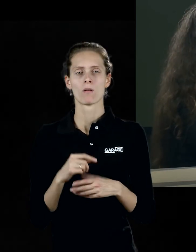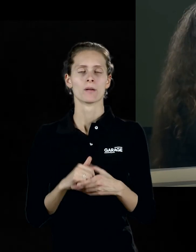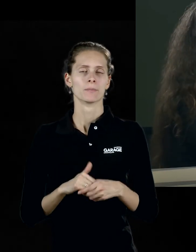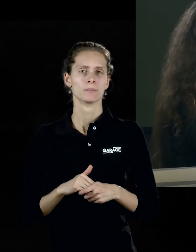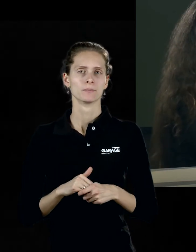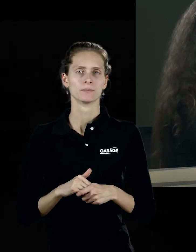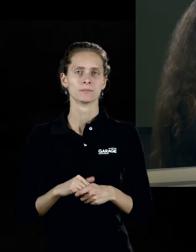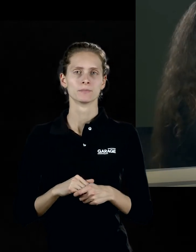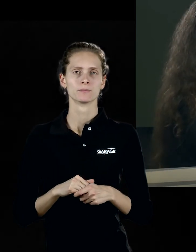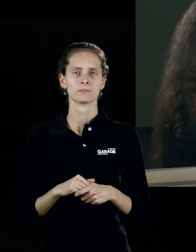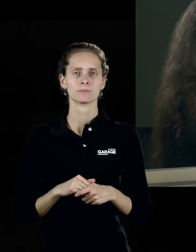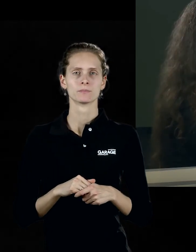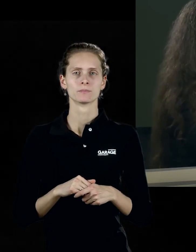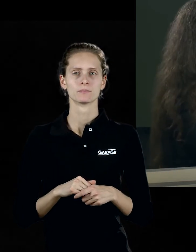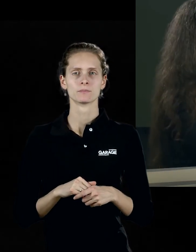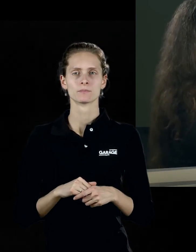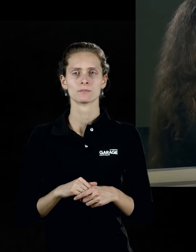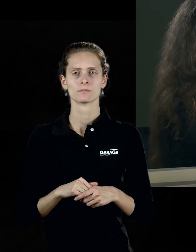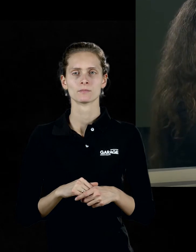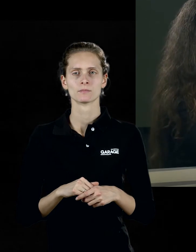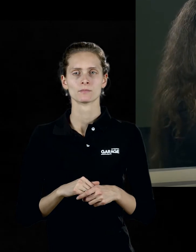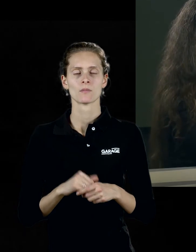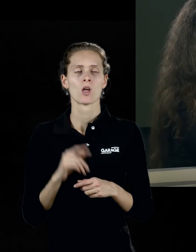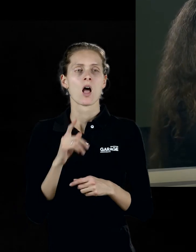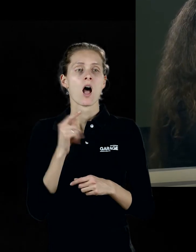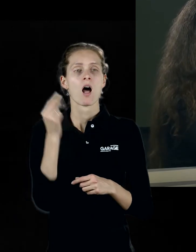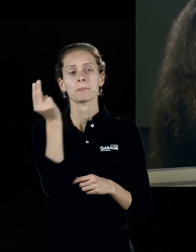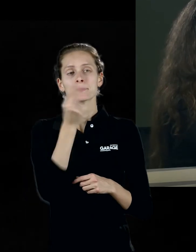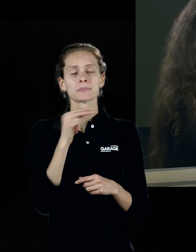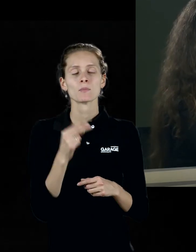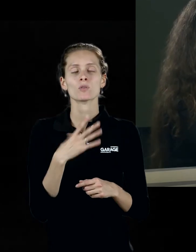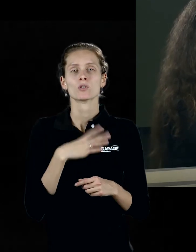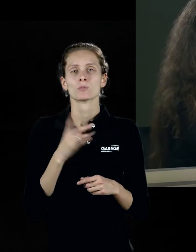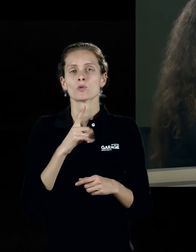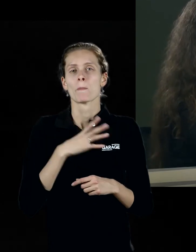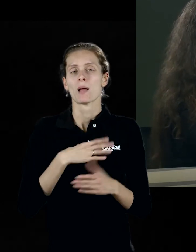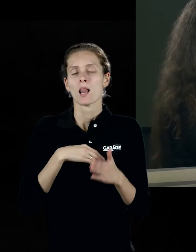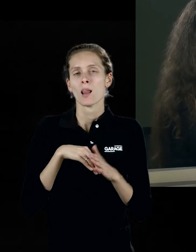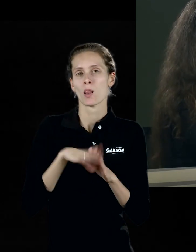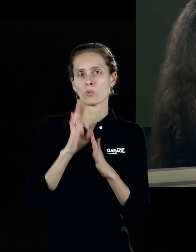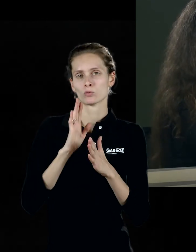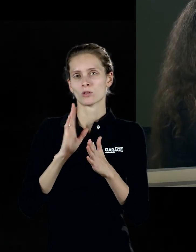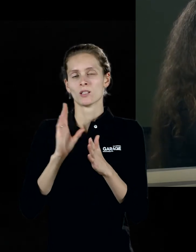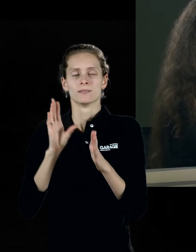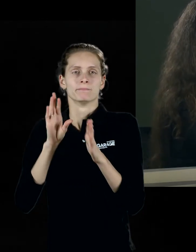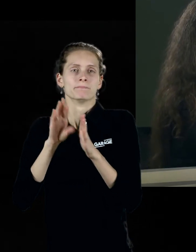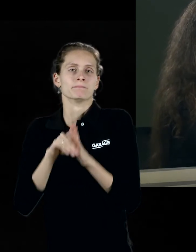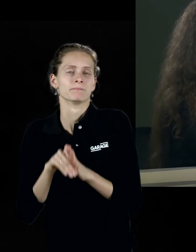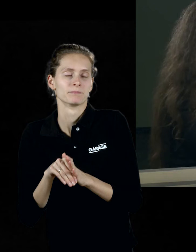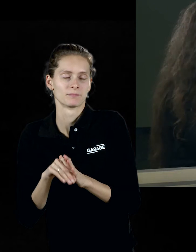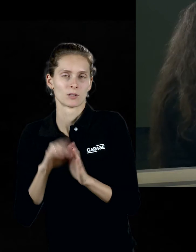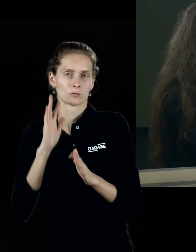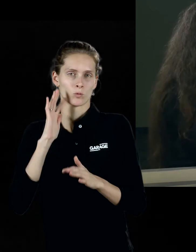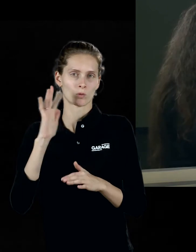камней сюрреалистической теории. Но для того, чтобы эта работа как бы лучше ложилась в контексте сюрреализма, это Андрей Бреттон,